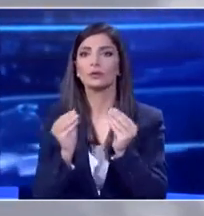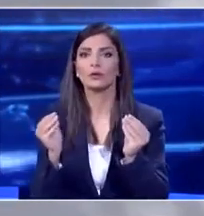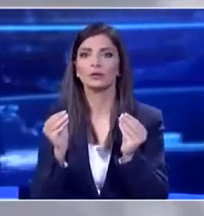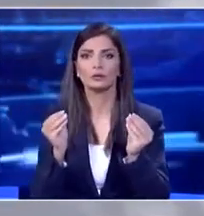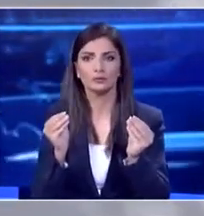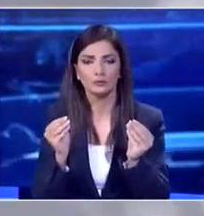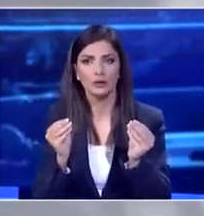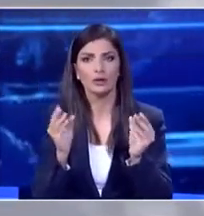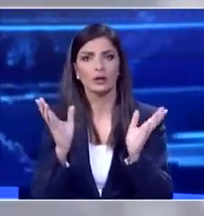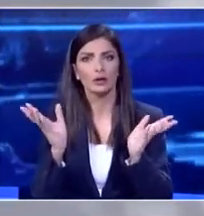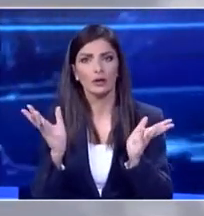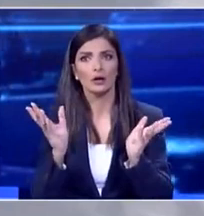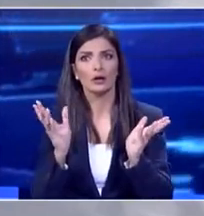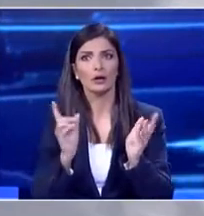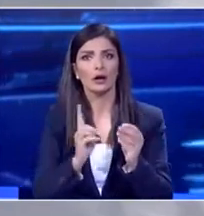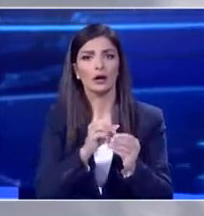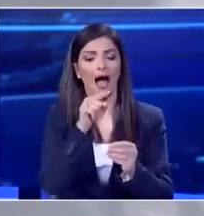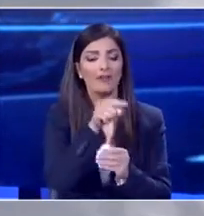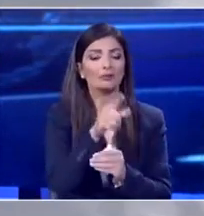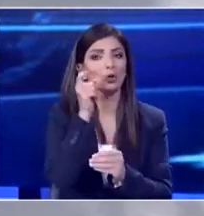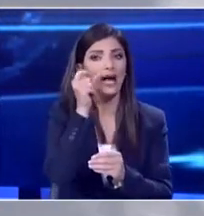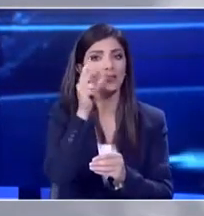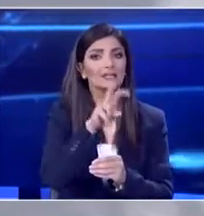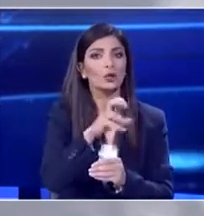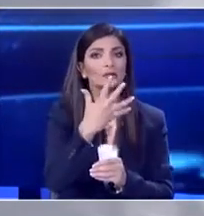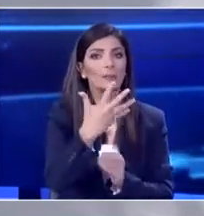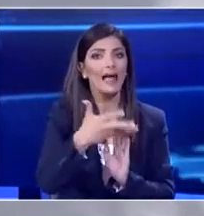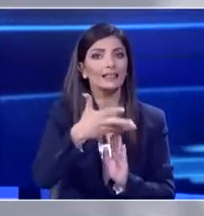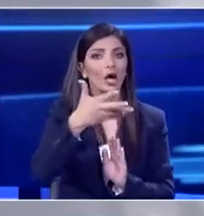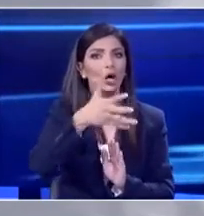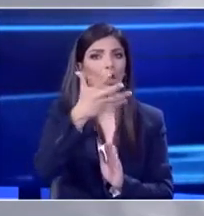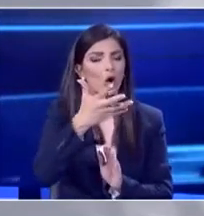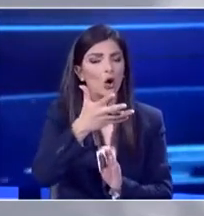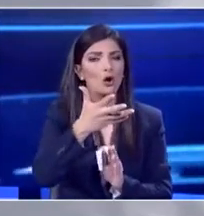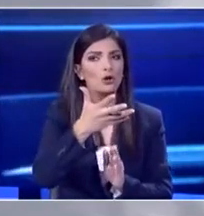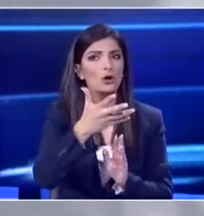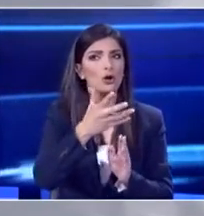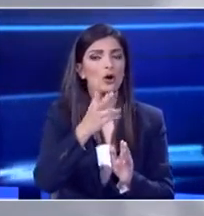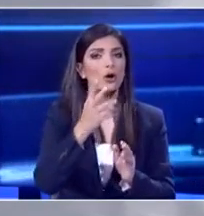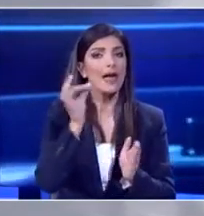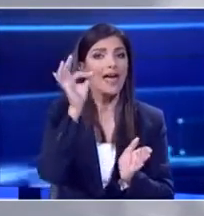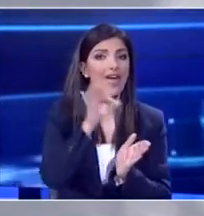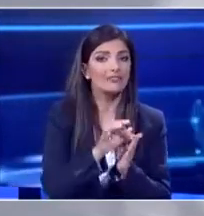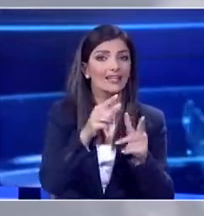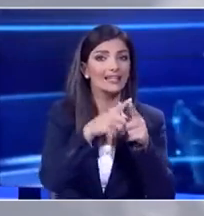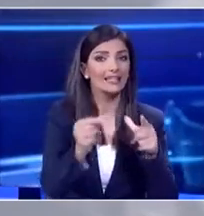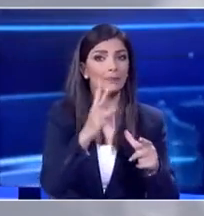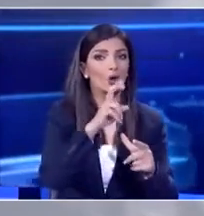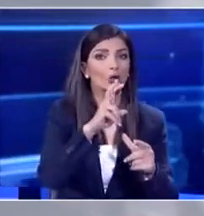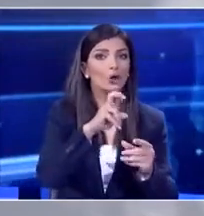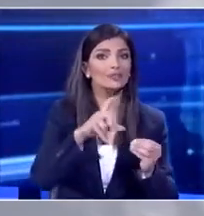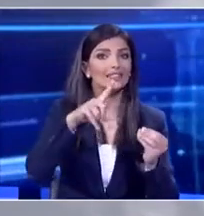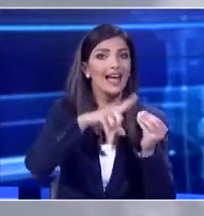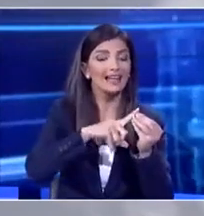ενός κυρίου των 25 ετών δεν τίθεται θέμα άλλων επαφών διότι ήρθεν στις 26 Δευτέρου παρουσίασε συμπτώματα 5